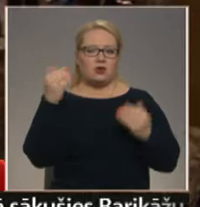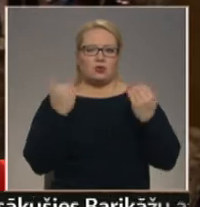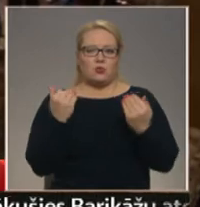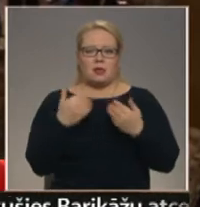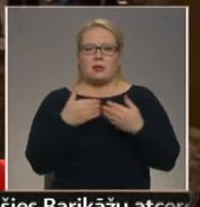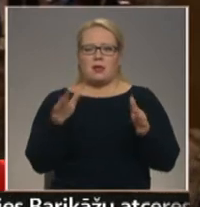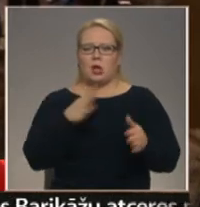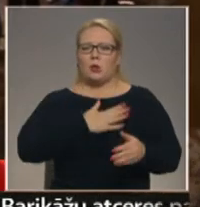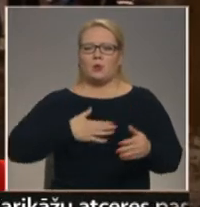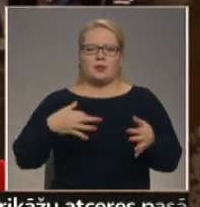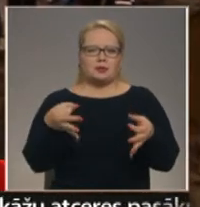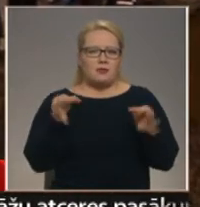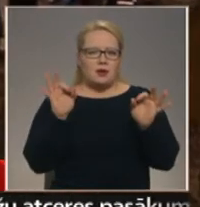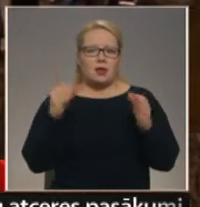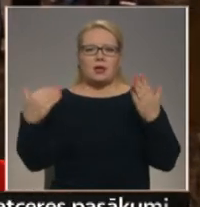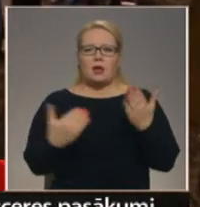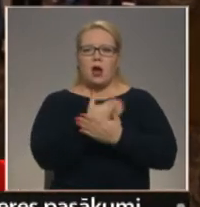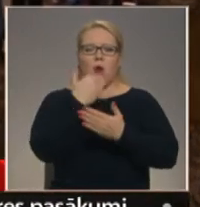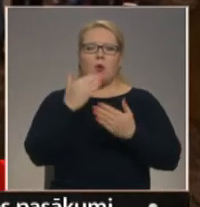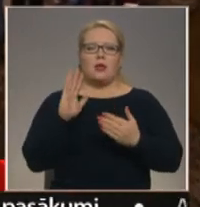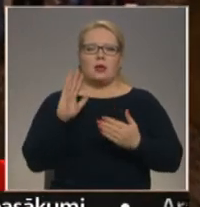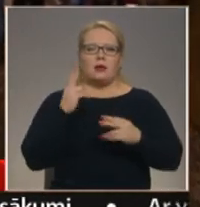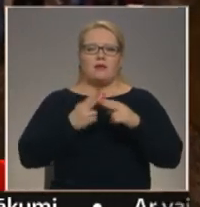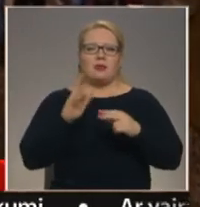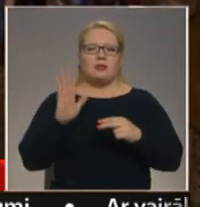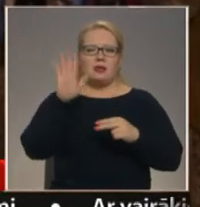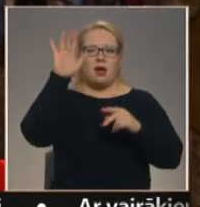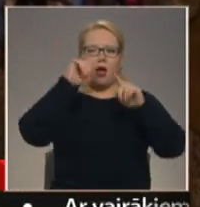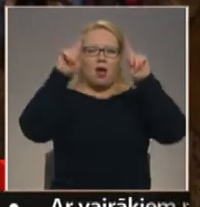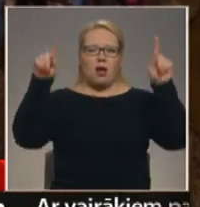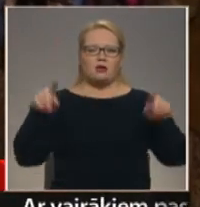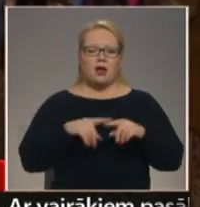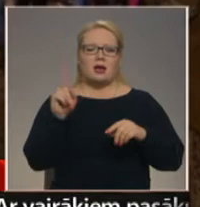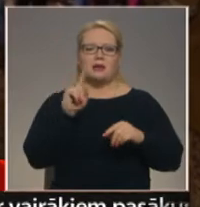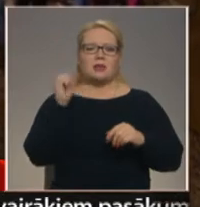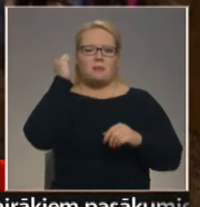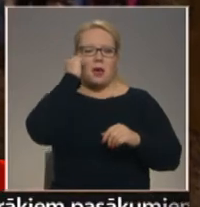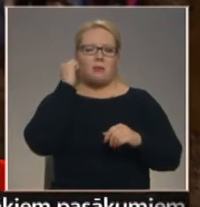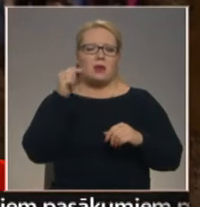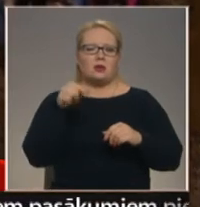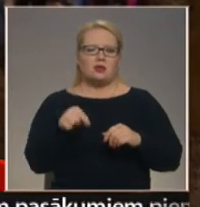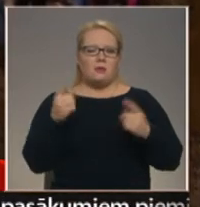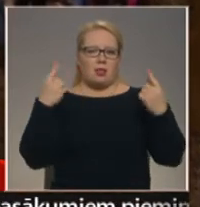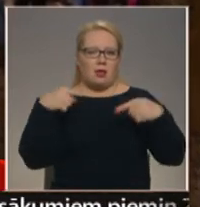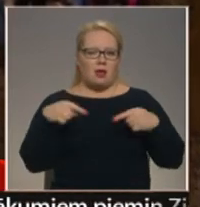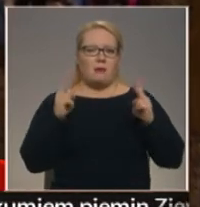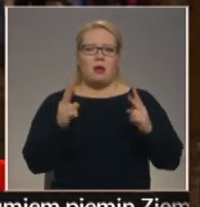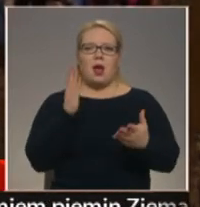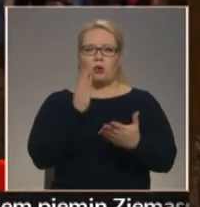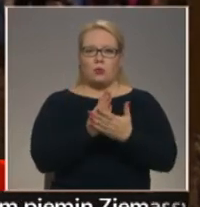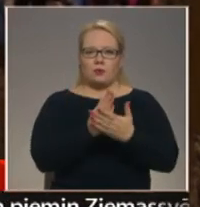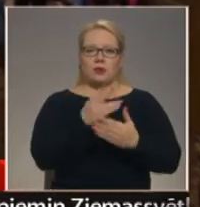atklāta ļoti nozīmīga jauna vitrāža, kas arī ir piemiņa šim laikam. Un par to, kā tas notika,